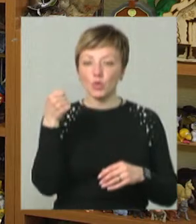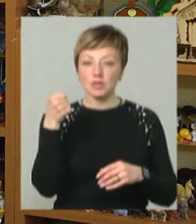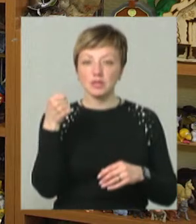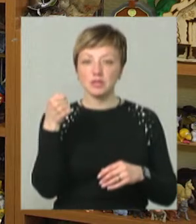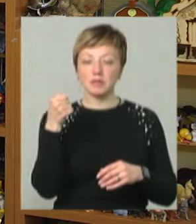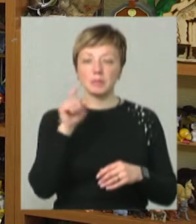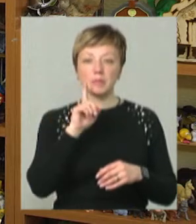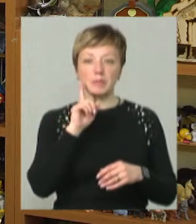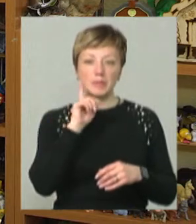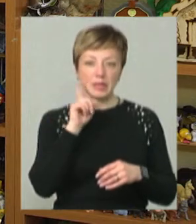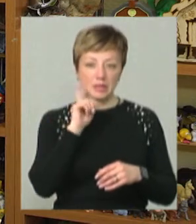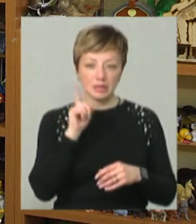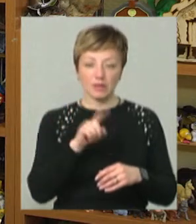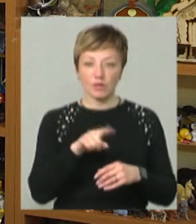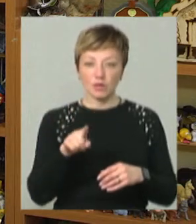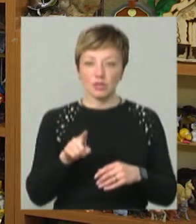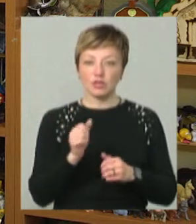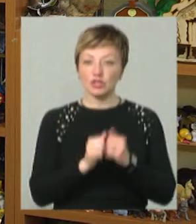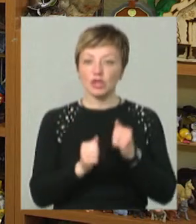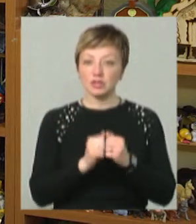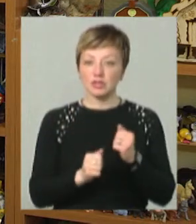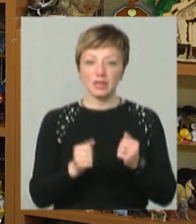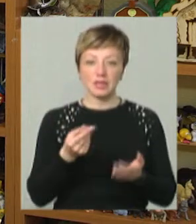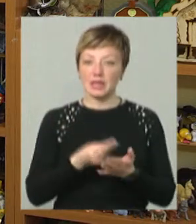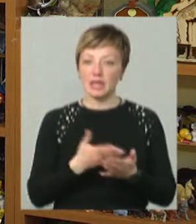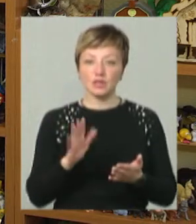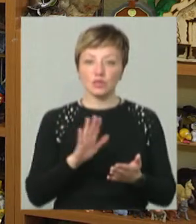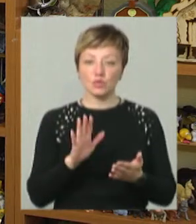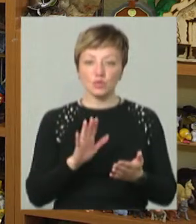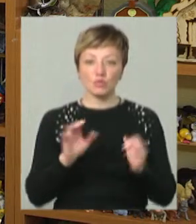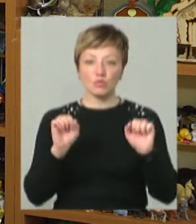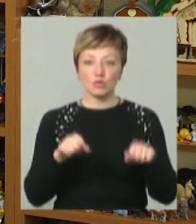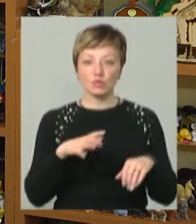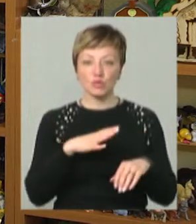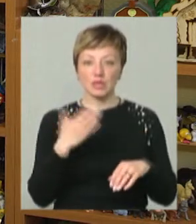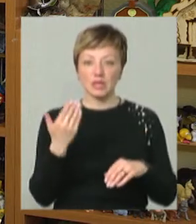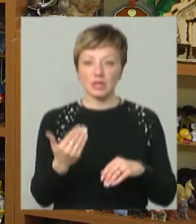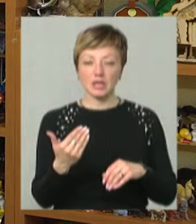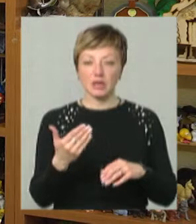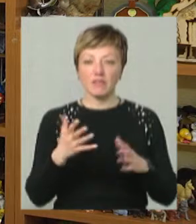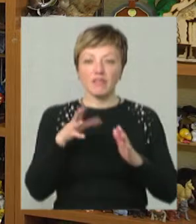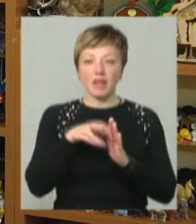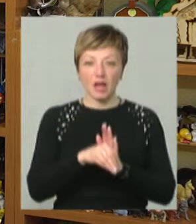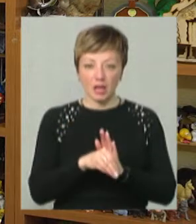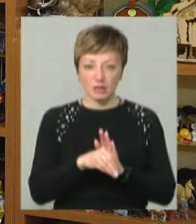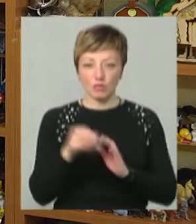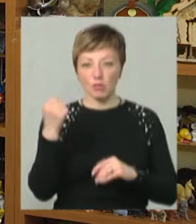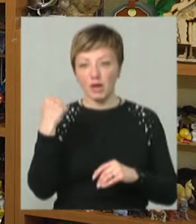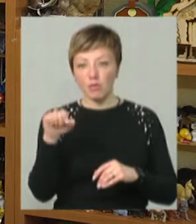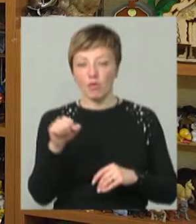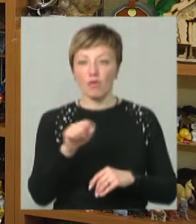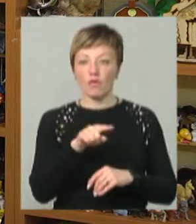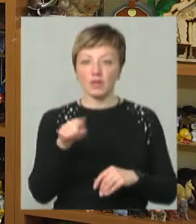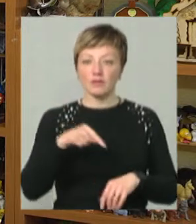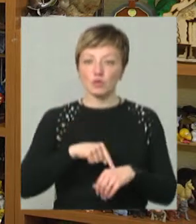Дорослі, підлітки, наприклад, вони дуже часто не цінують те, в чому може бути їх, наприклад, внесок, в перемогу. Вони